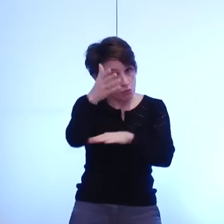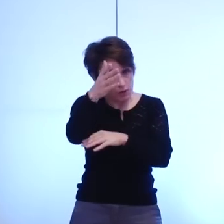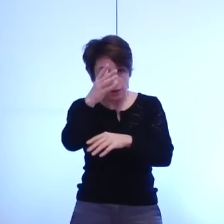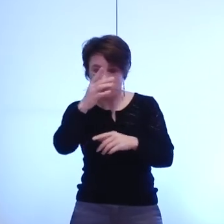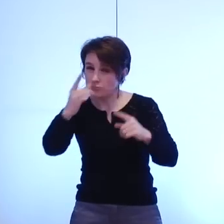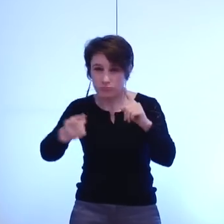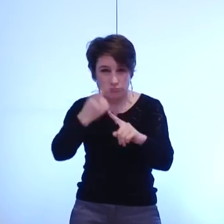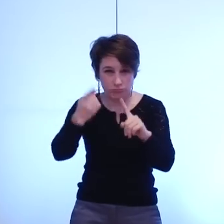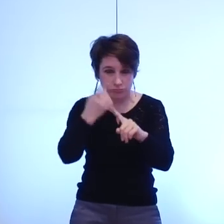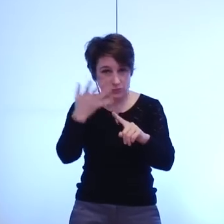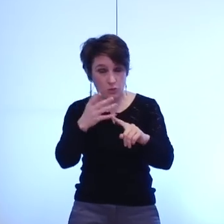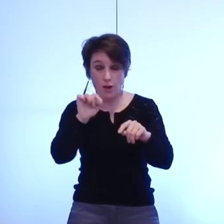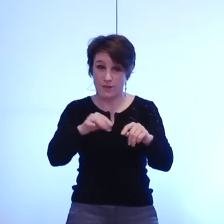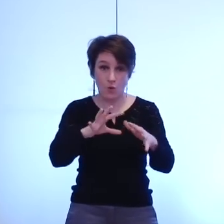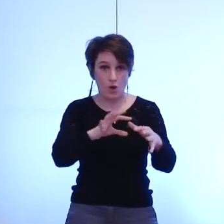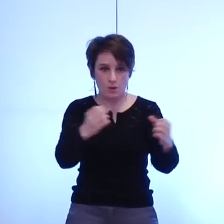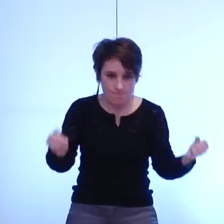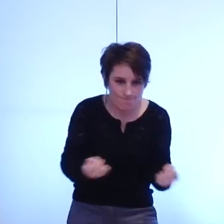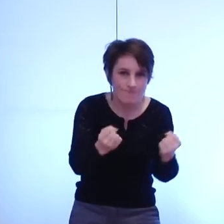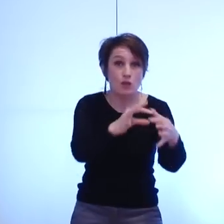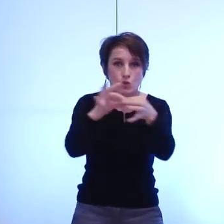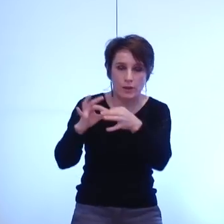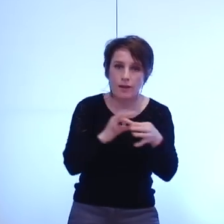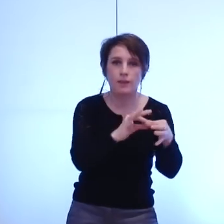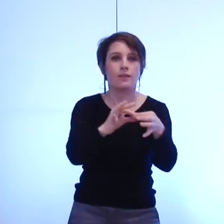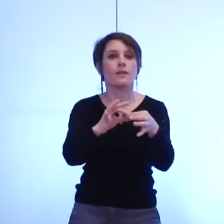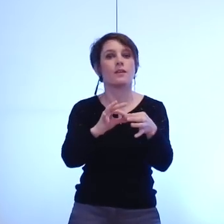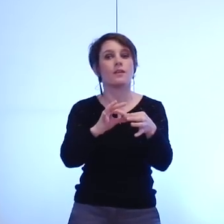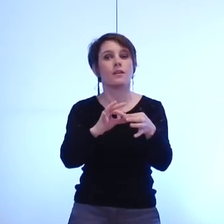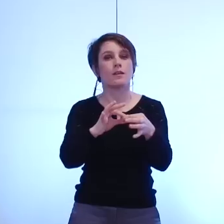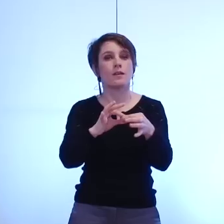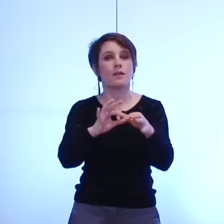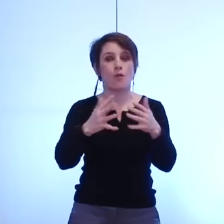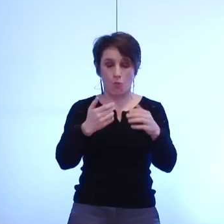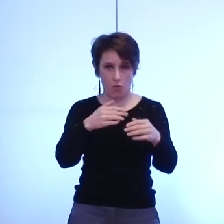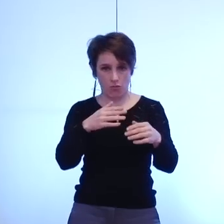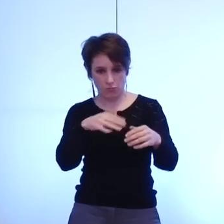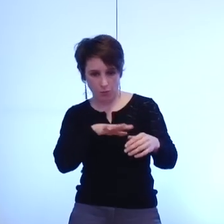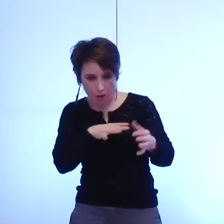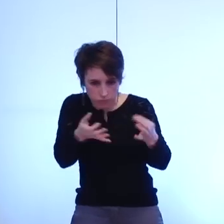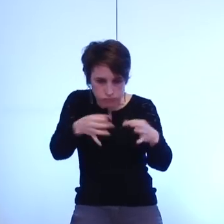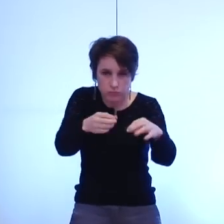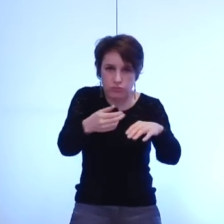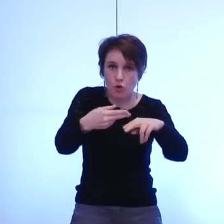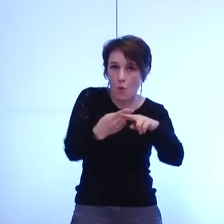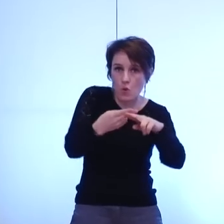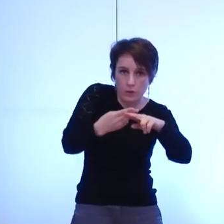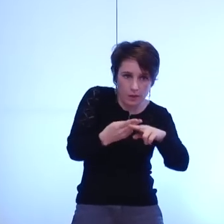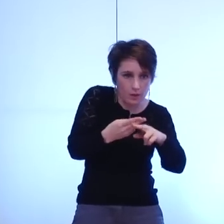de pratiquer la solidarité au travers d'outils à construire comme